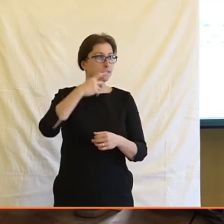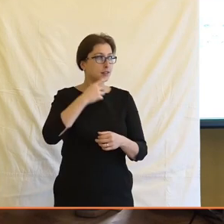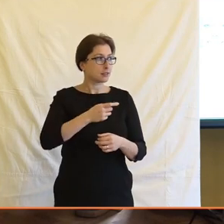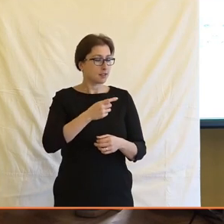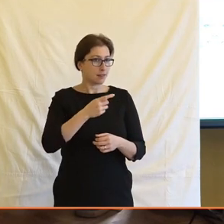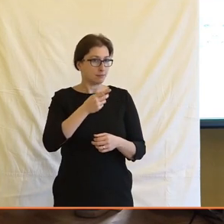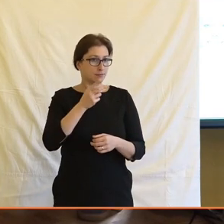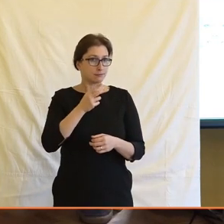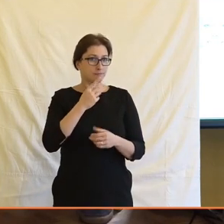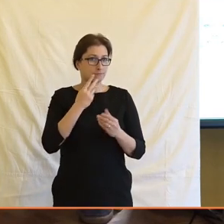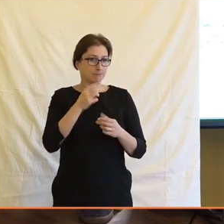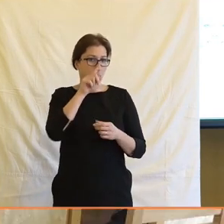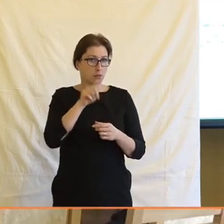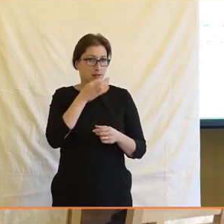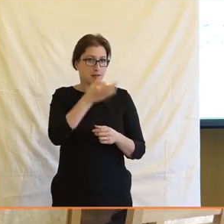druhý mikrofon.